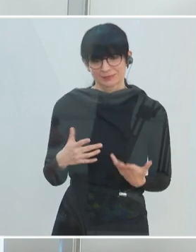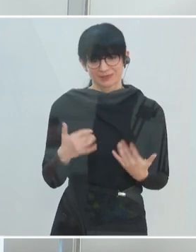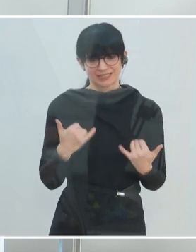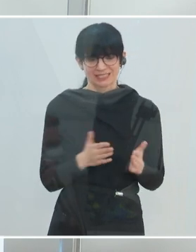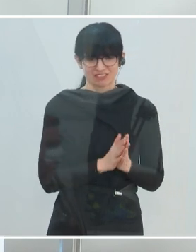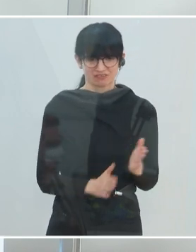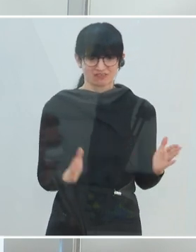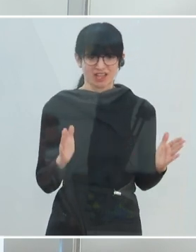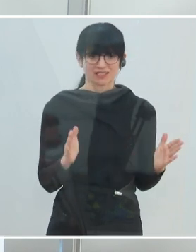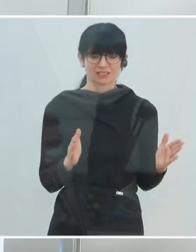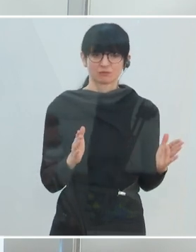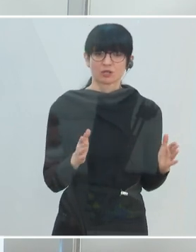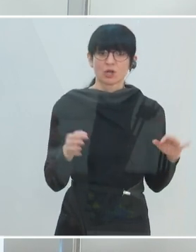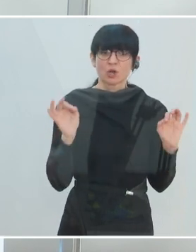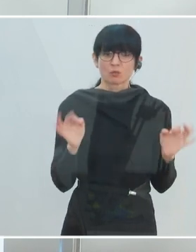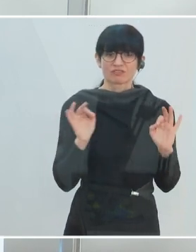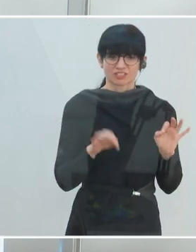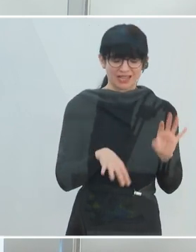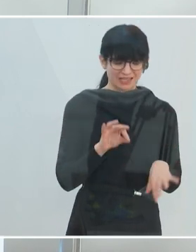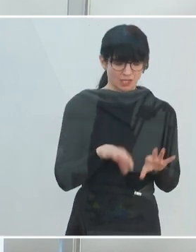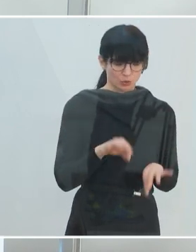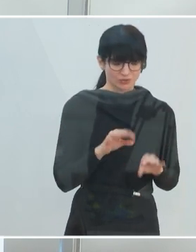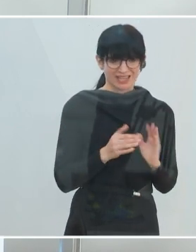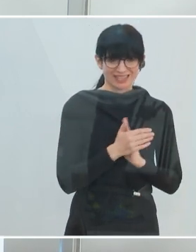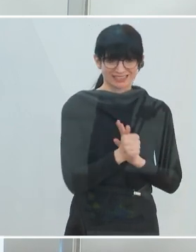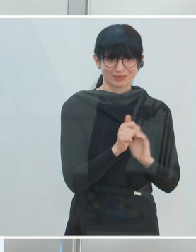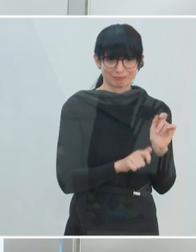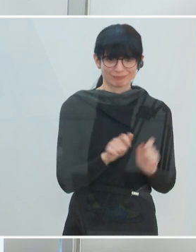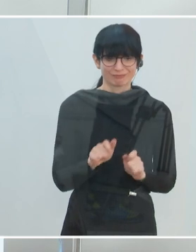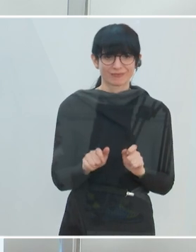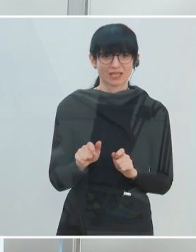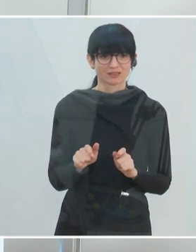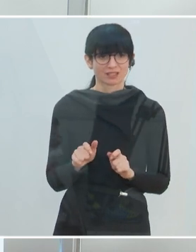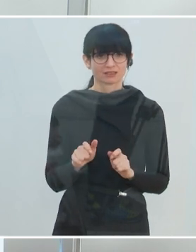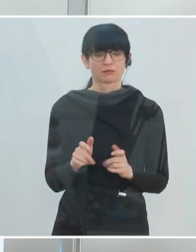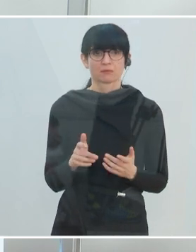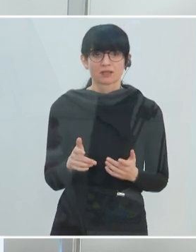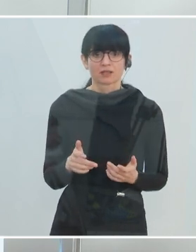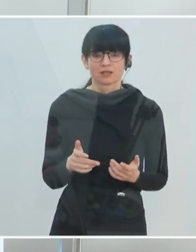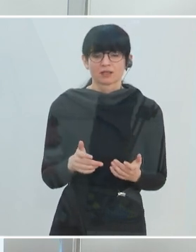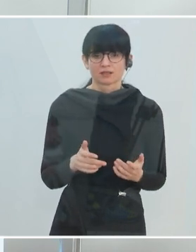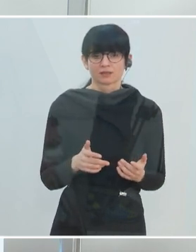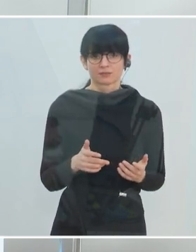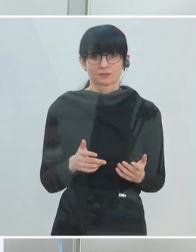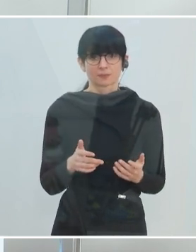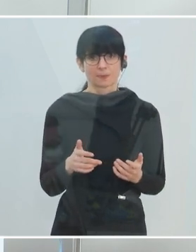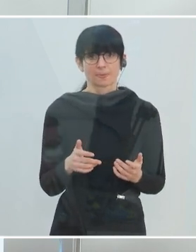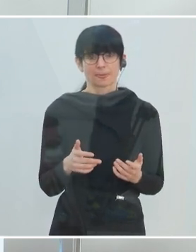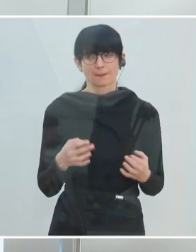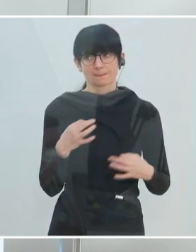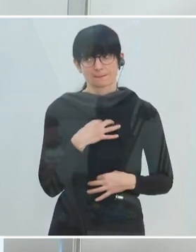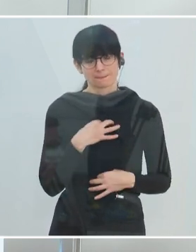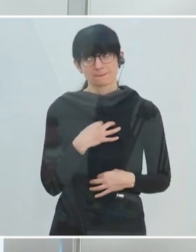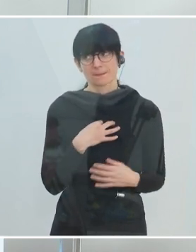die Phase, dass es eine sehr professionelle Analyse der Experten und Expertinnen in Vorbereitung der Montagssitzung gibt. Denn das ist für mich